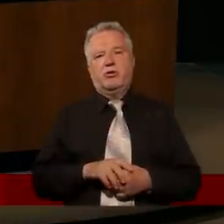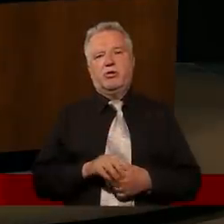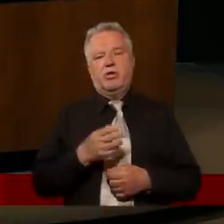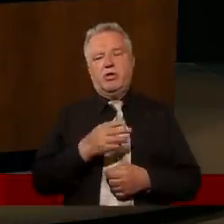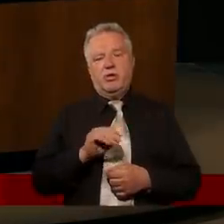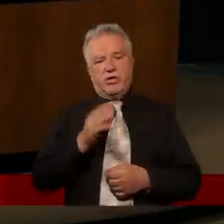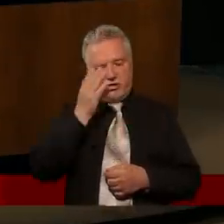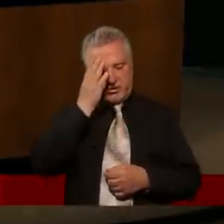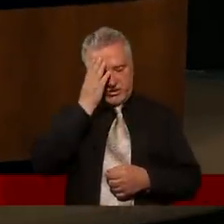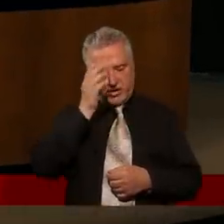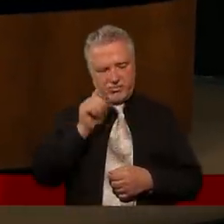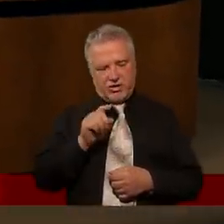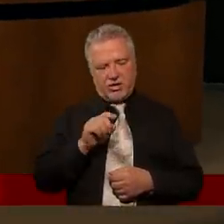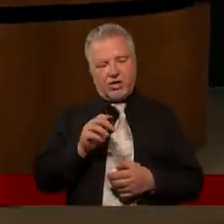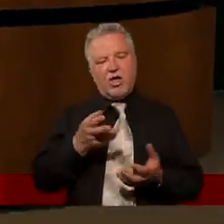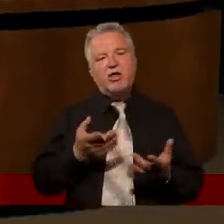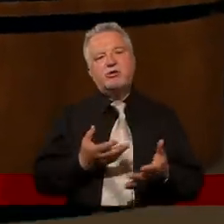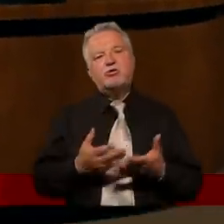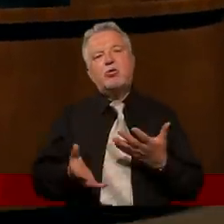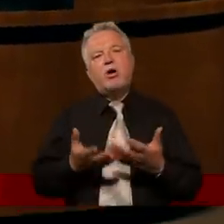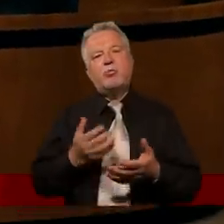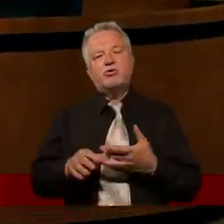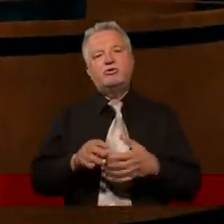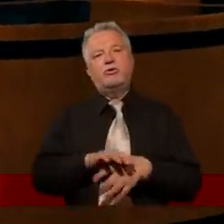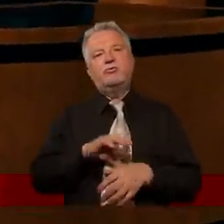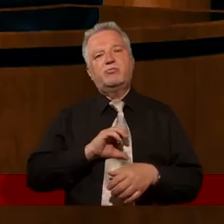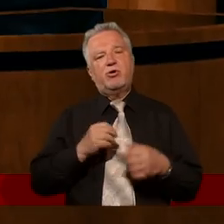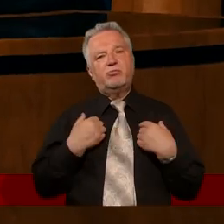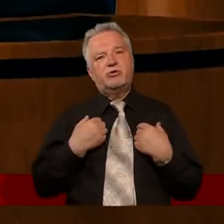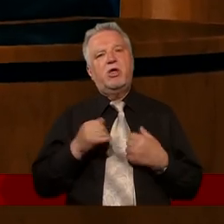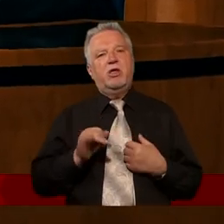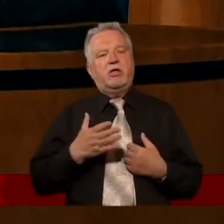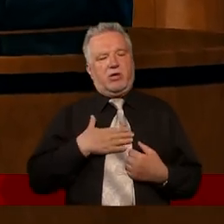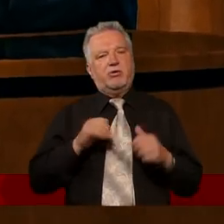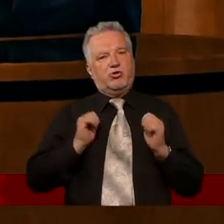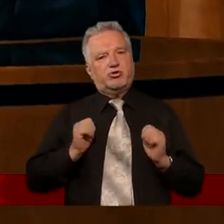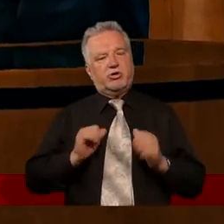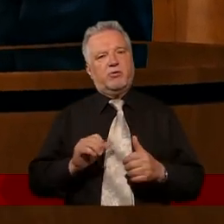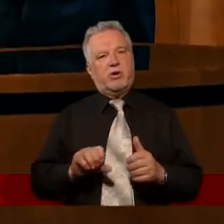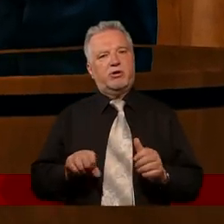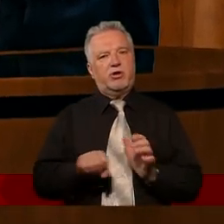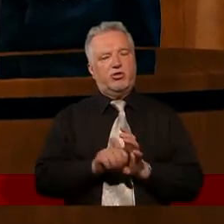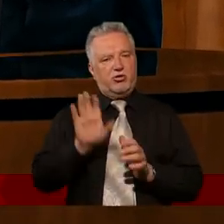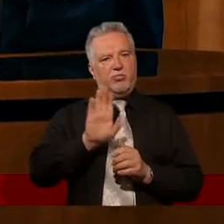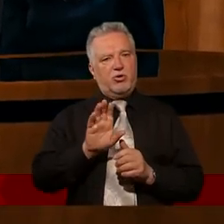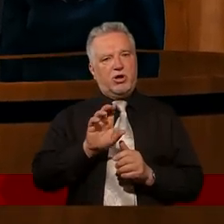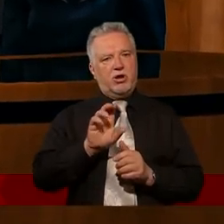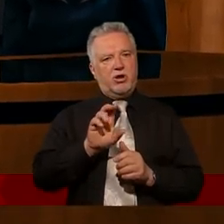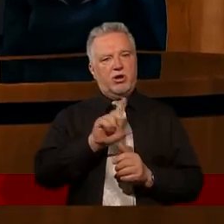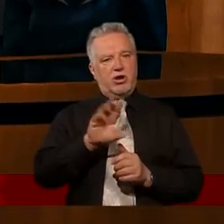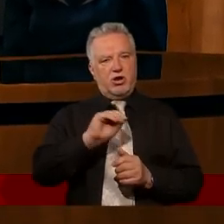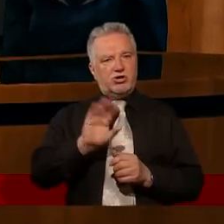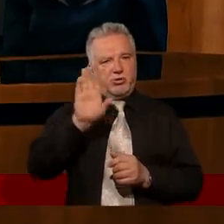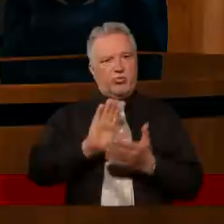znam takie dolegliwości. I teraz jakie macie oczekiwania wobec Boga? Że wam wybaczy kolejny